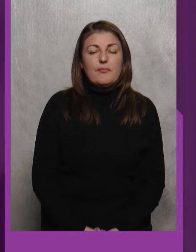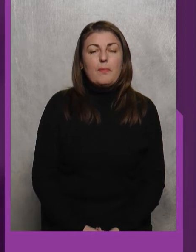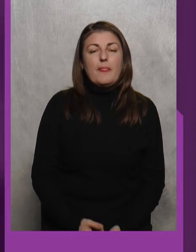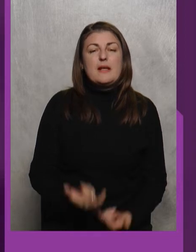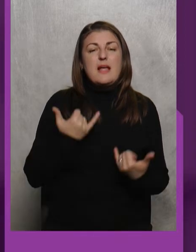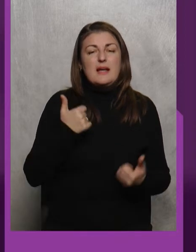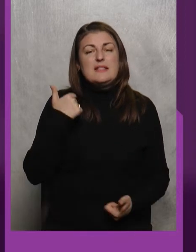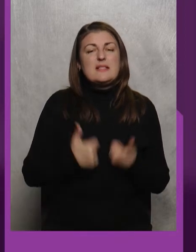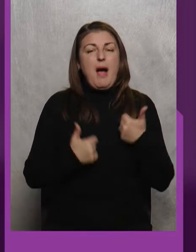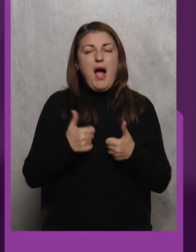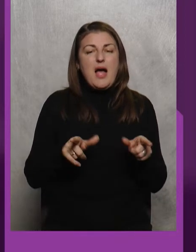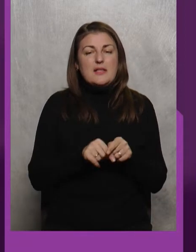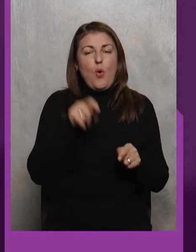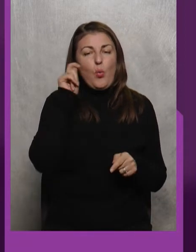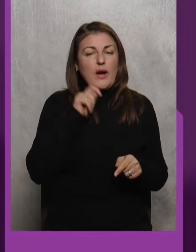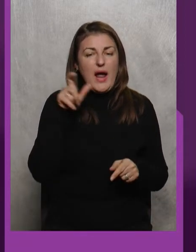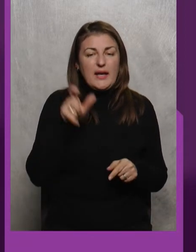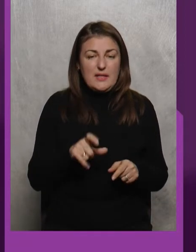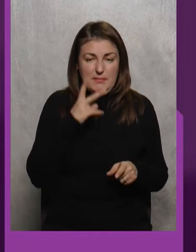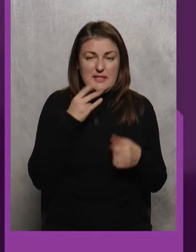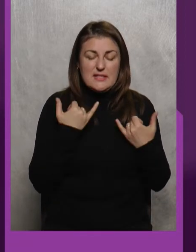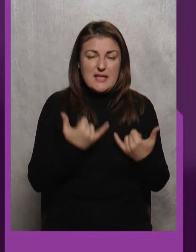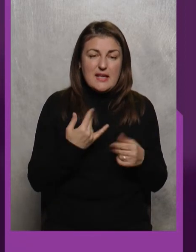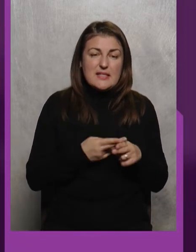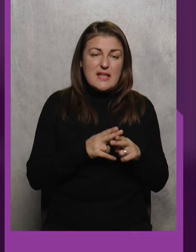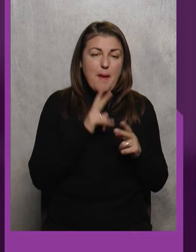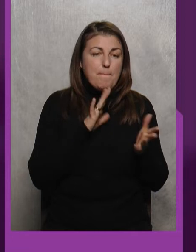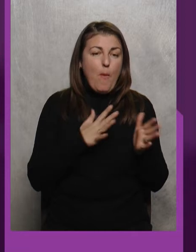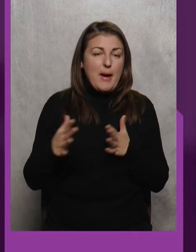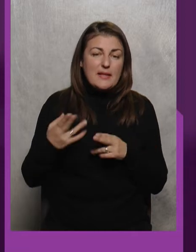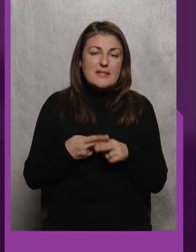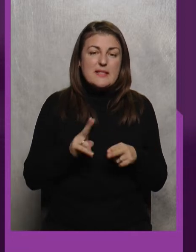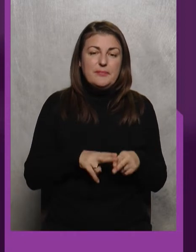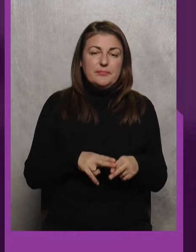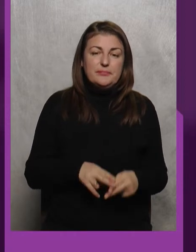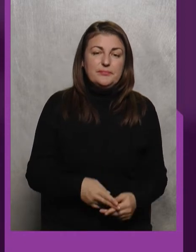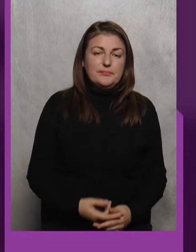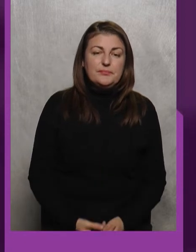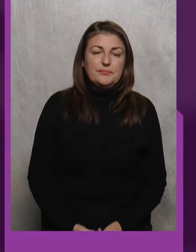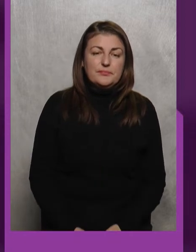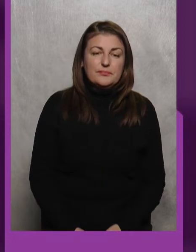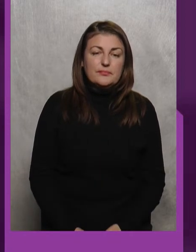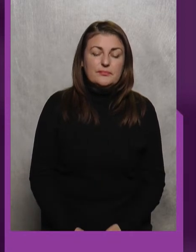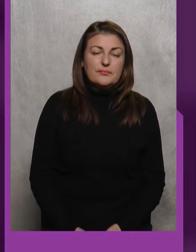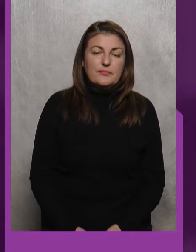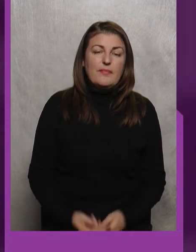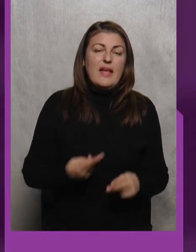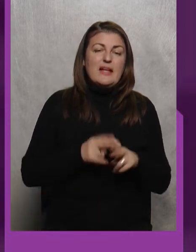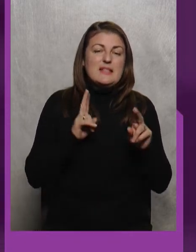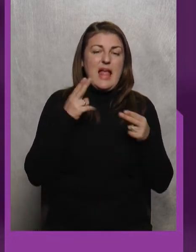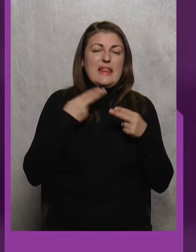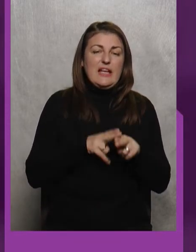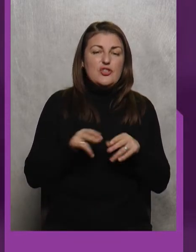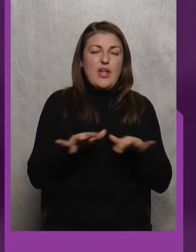Так, може Так, може Відповідається Україне, це от зараз цей момент Це Це технічна дія